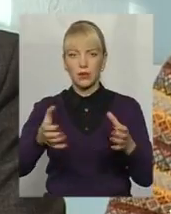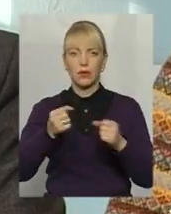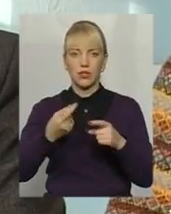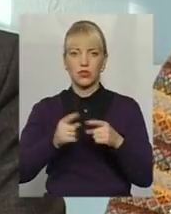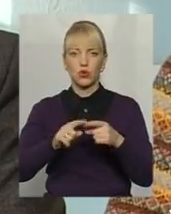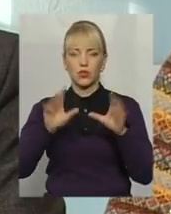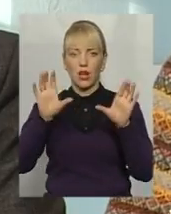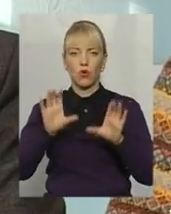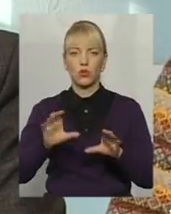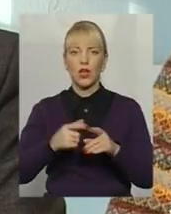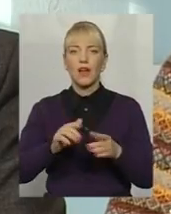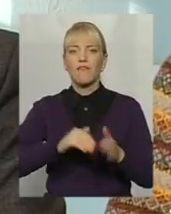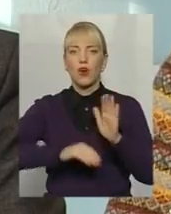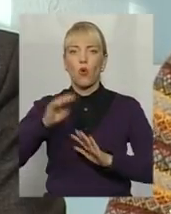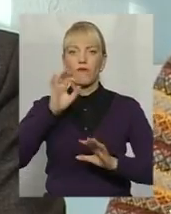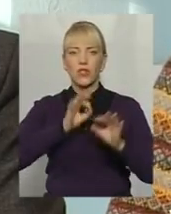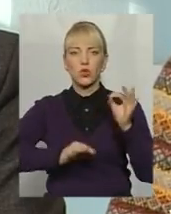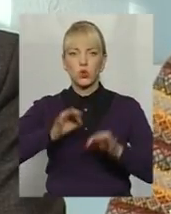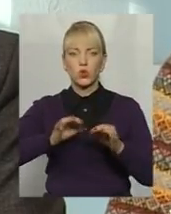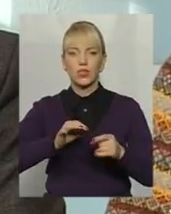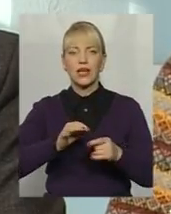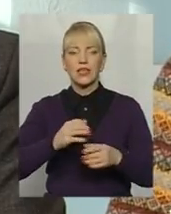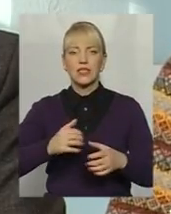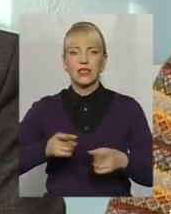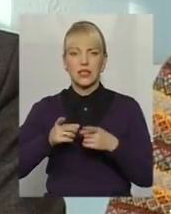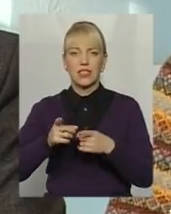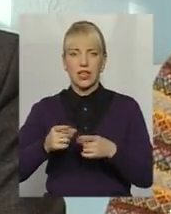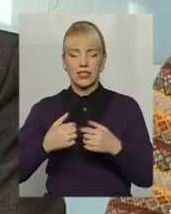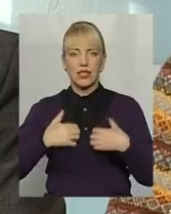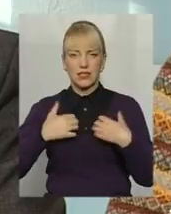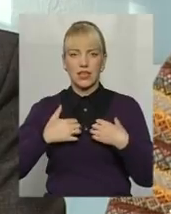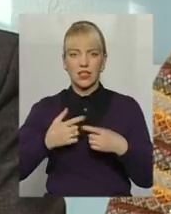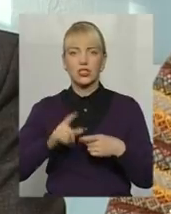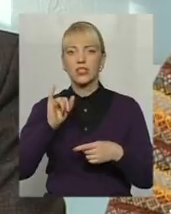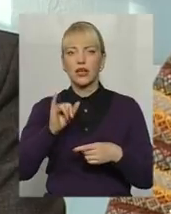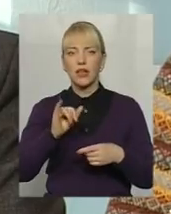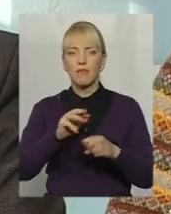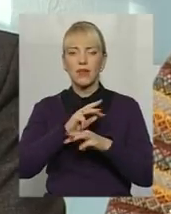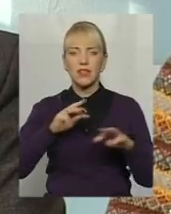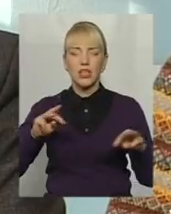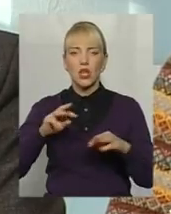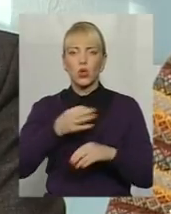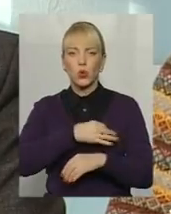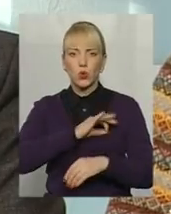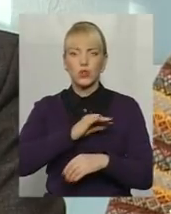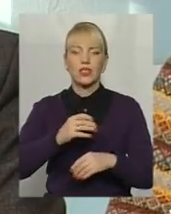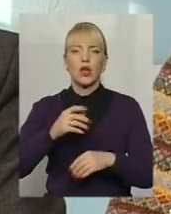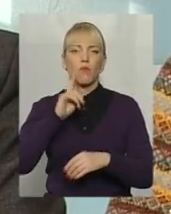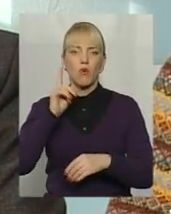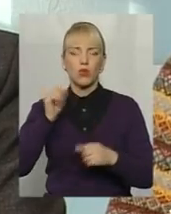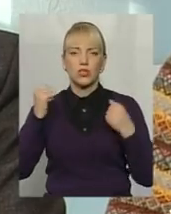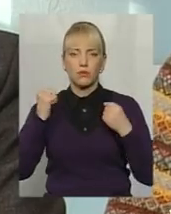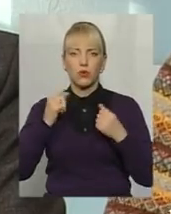даного закону. Верховний суд, застереження, Мінфін, Мінсоліцій, Мінсоцполітики, Мінюст, Мінмолодьспорт та